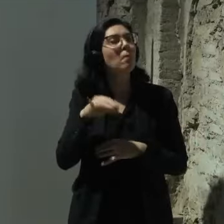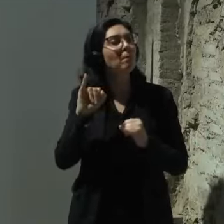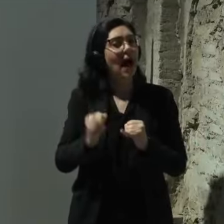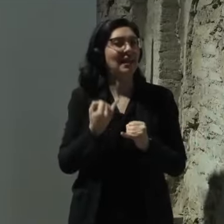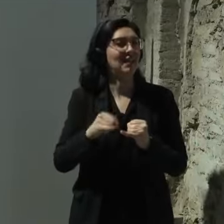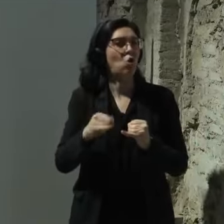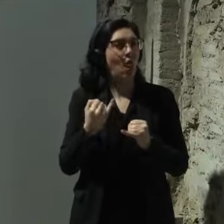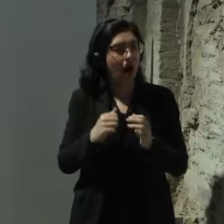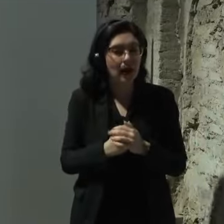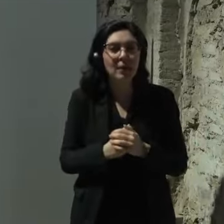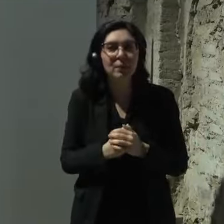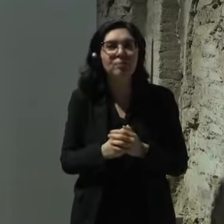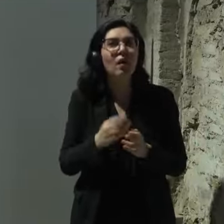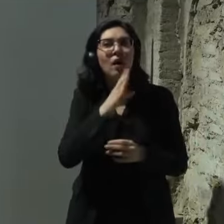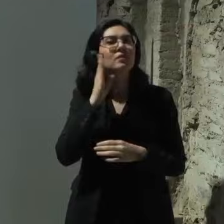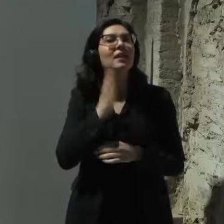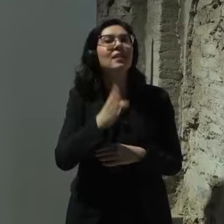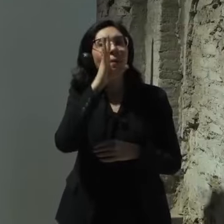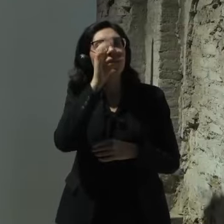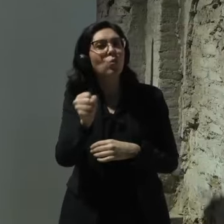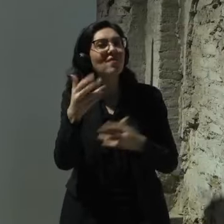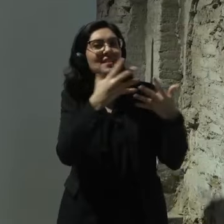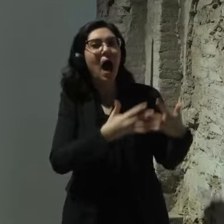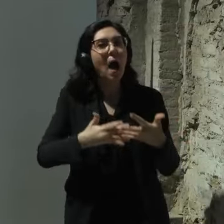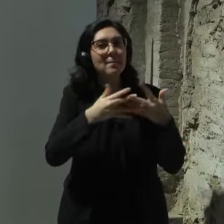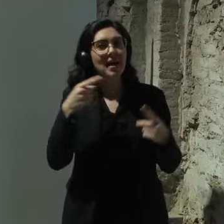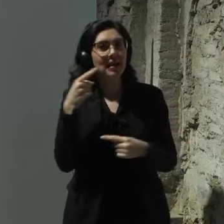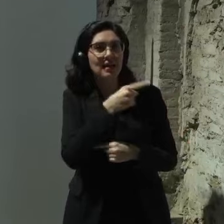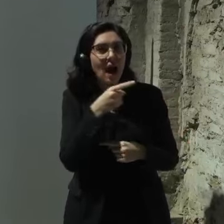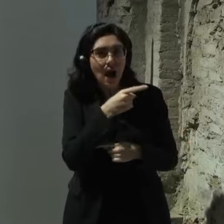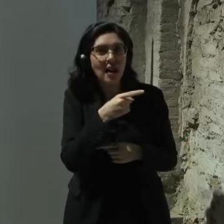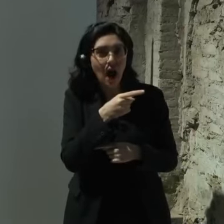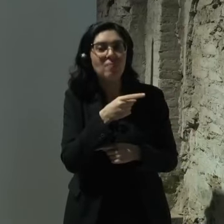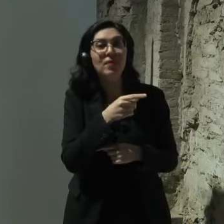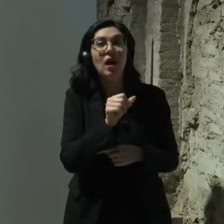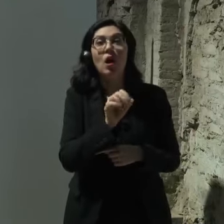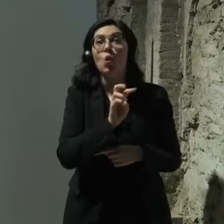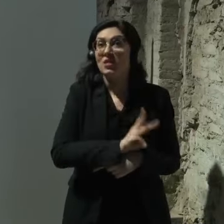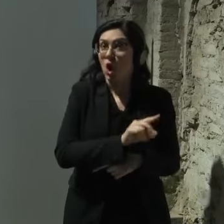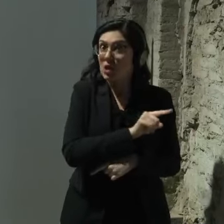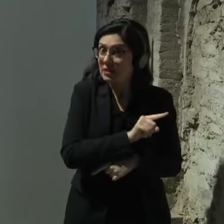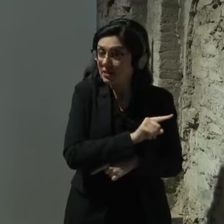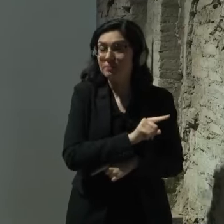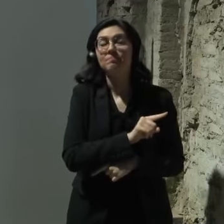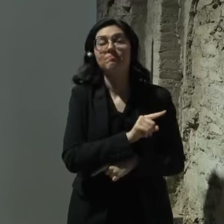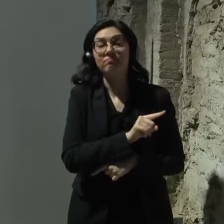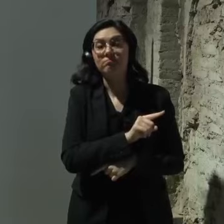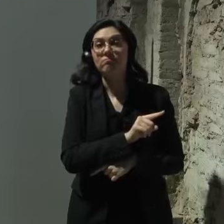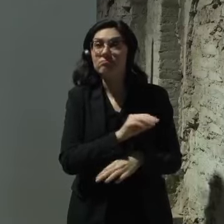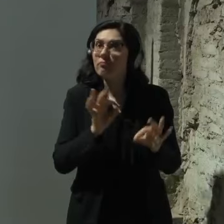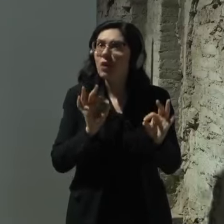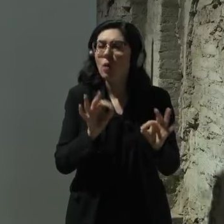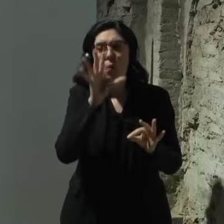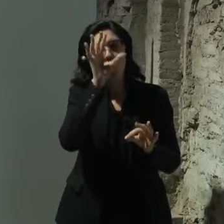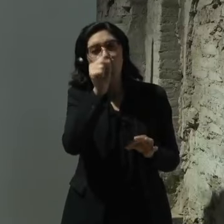direttamente da un'università americana, dalla Università di Wisconsin che è una delle